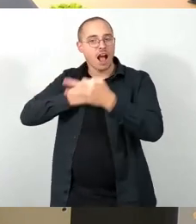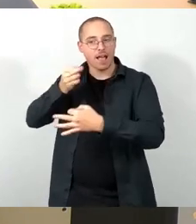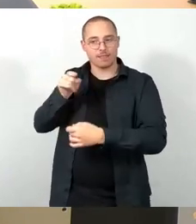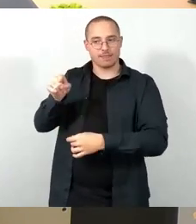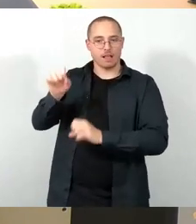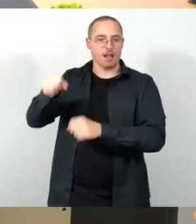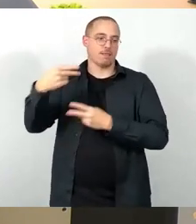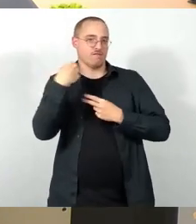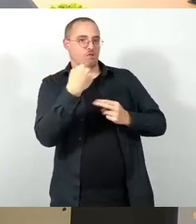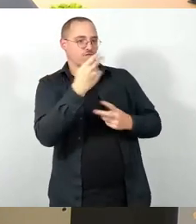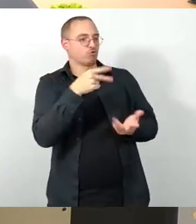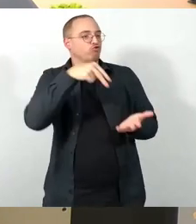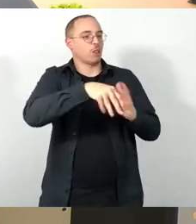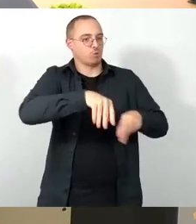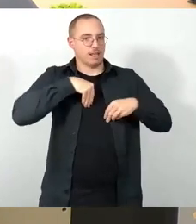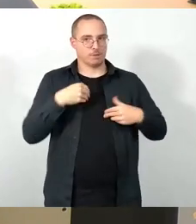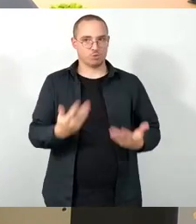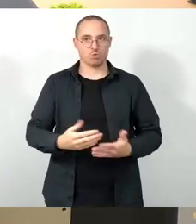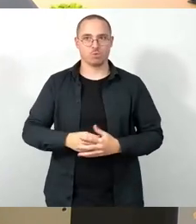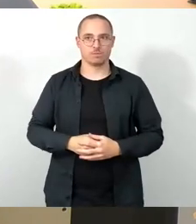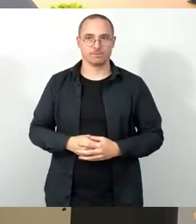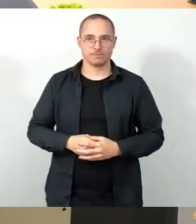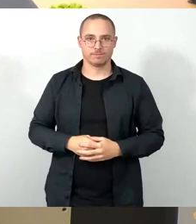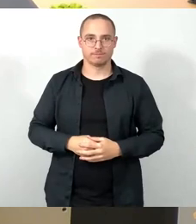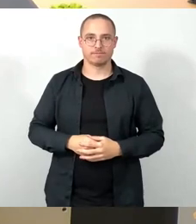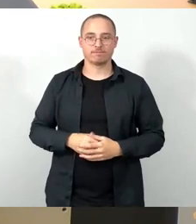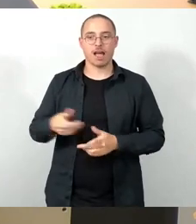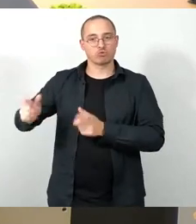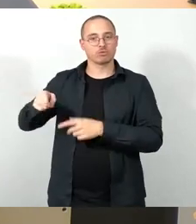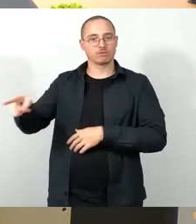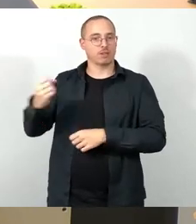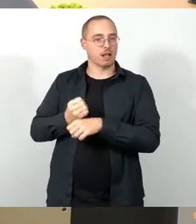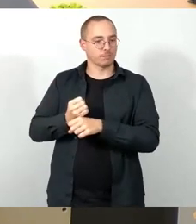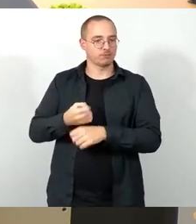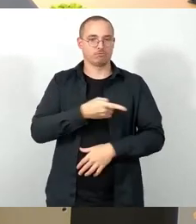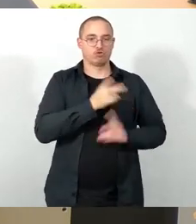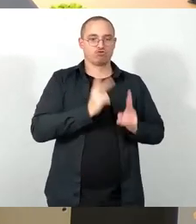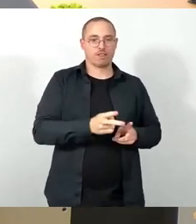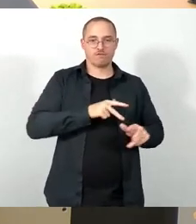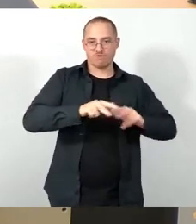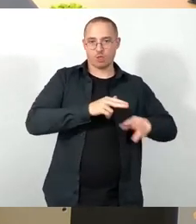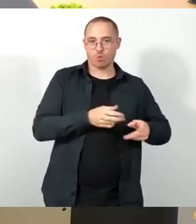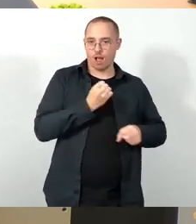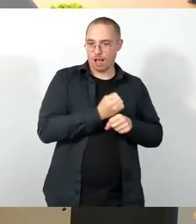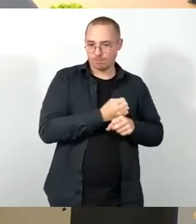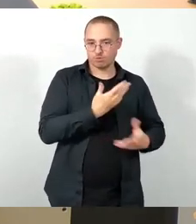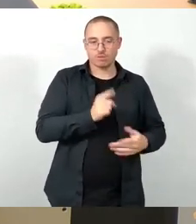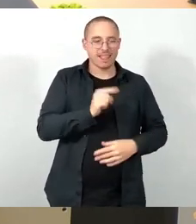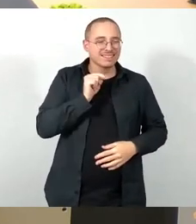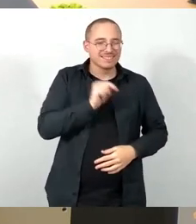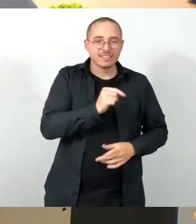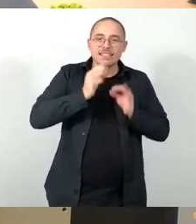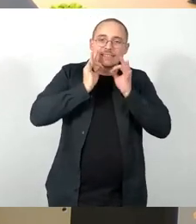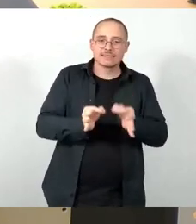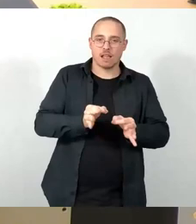Der Ausschuss macht seine Arbeit, die Stadtverwaltung macht die Arbeit. Und wenn Sie dann mal zu einem ganz spezifischen Frage ein Problem haben und sich beraten